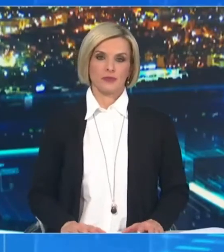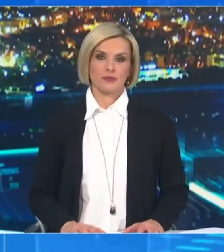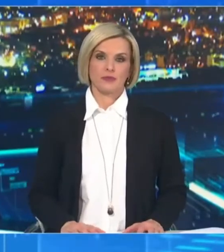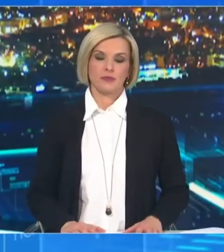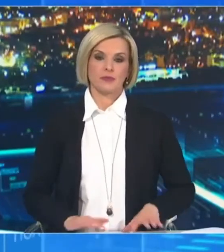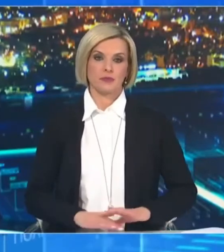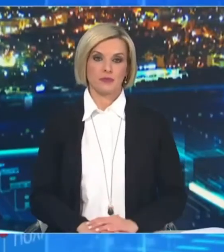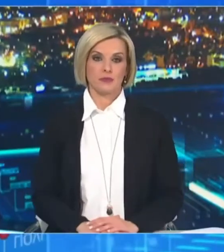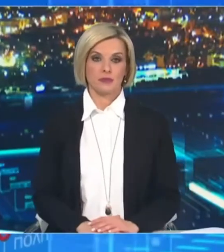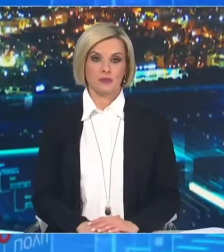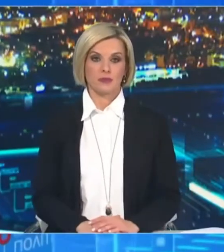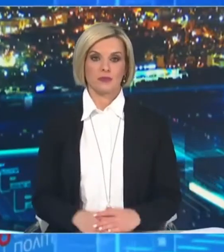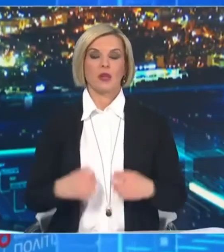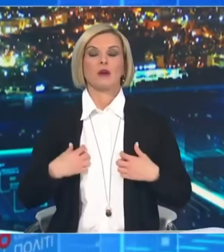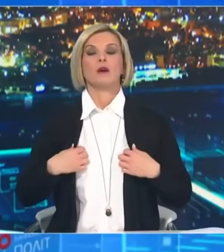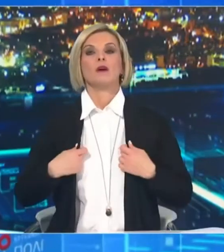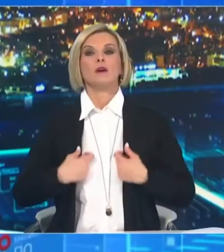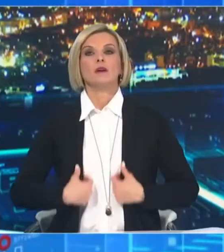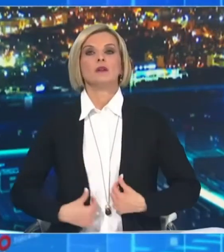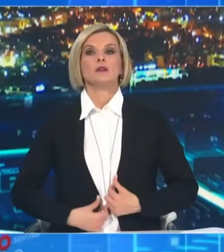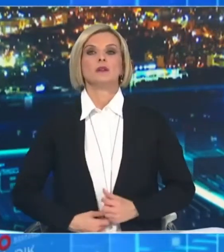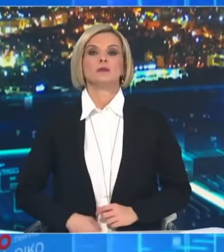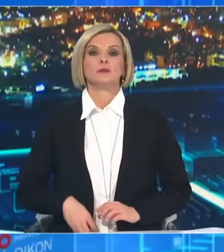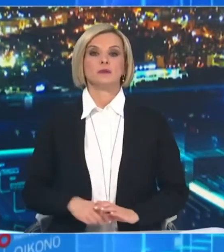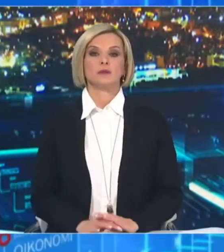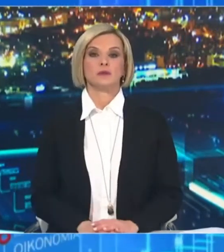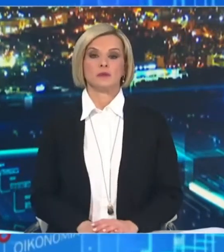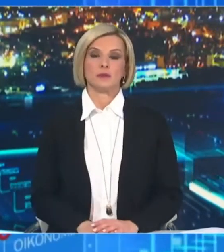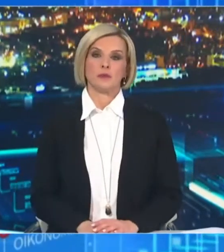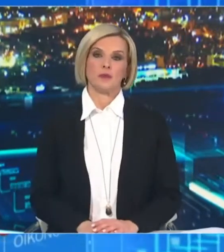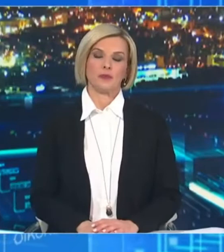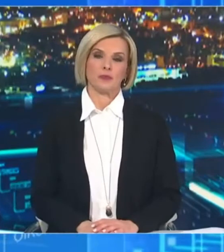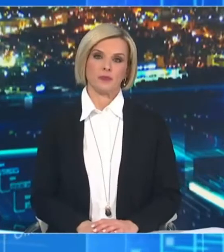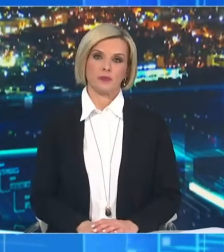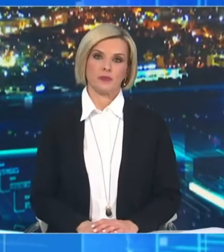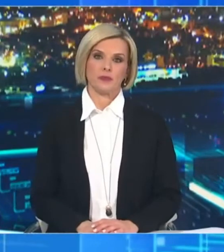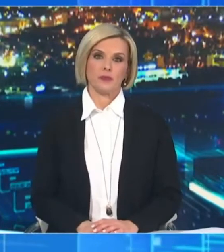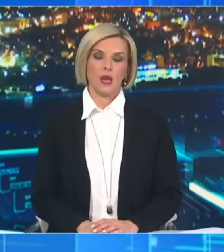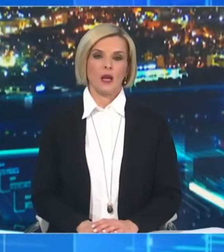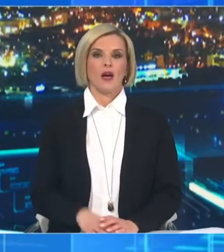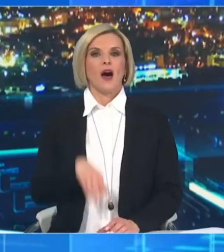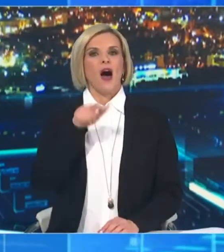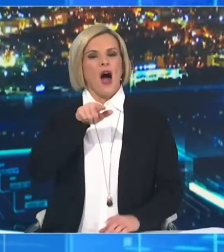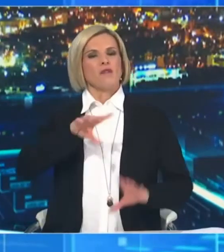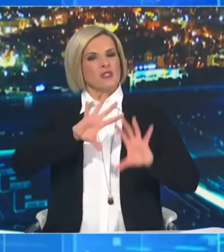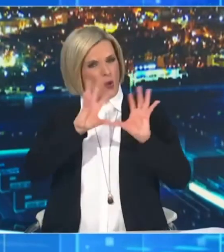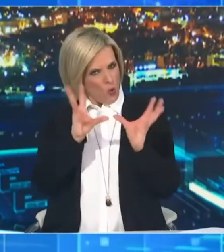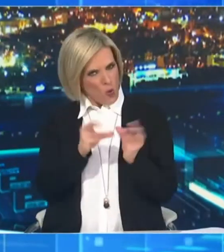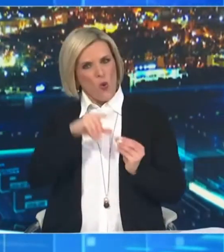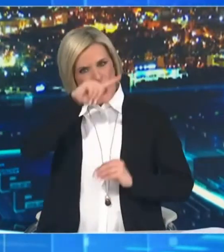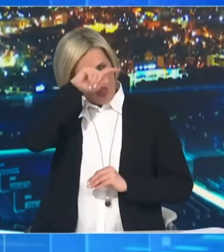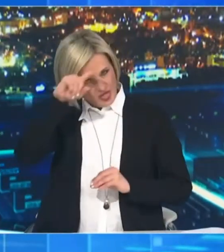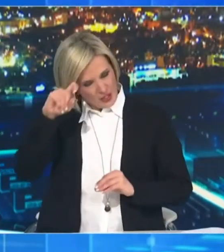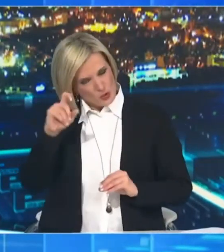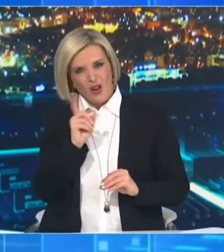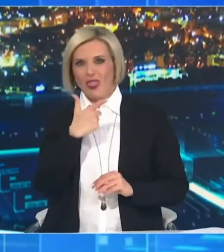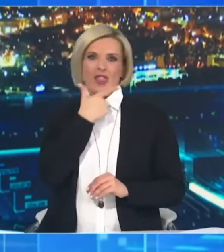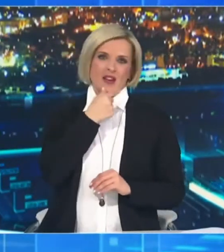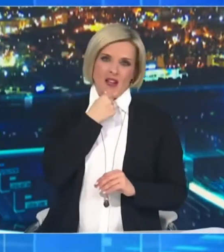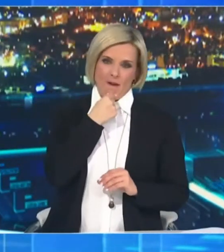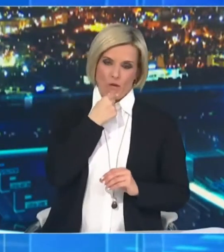Ίσως δε και οι δυσκολίες αυτές που